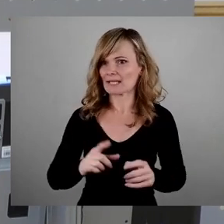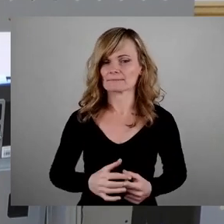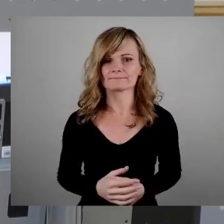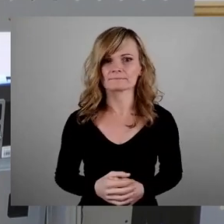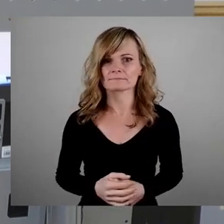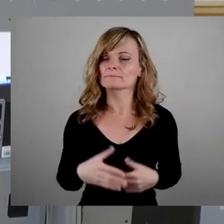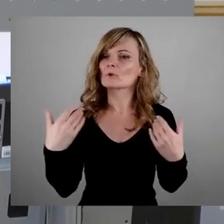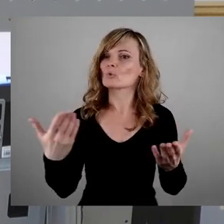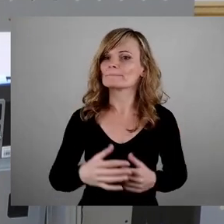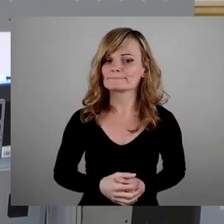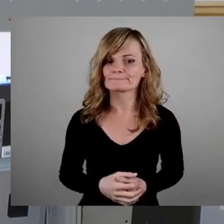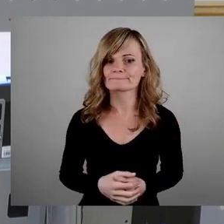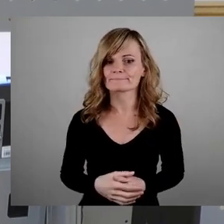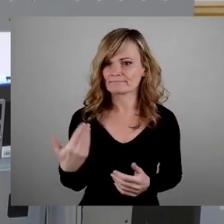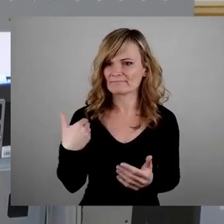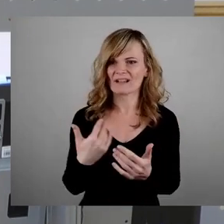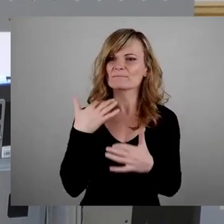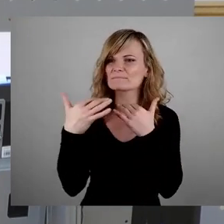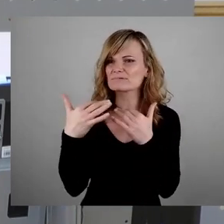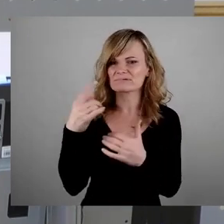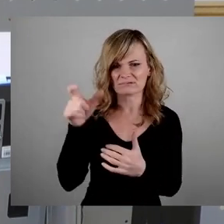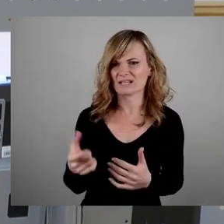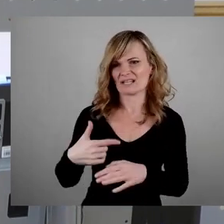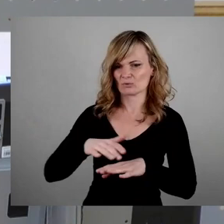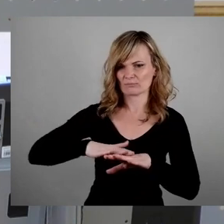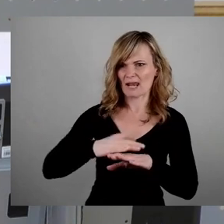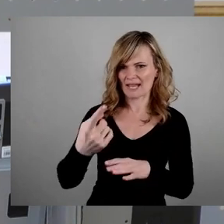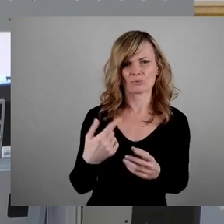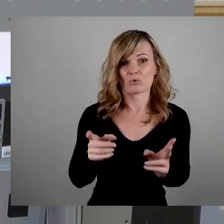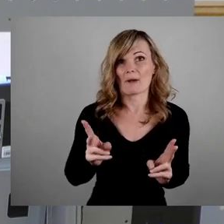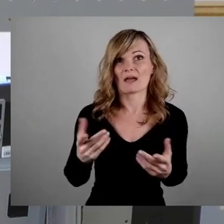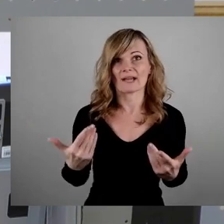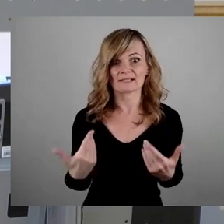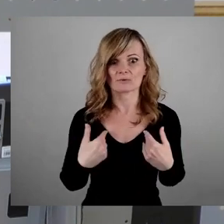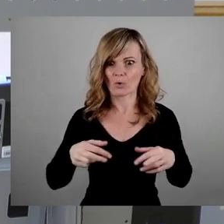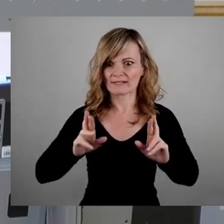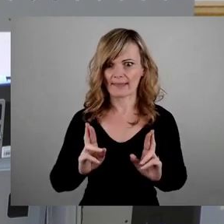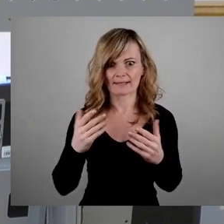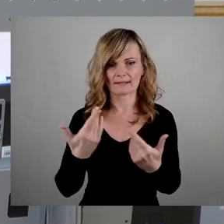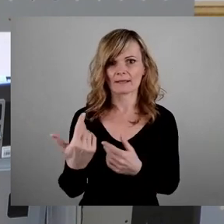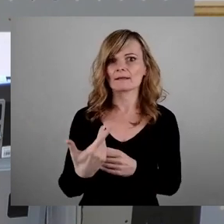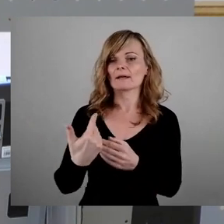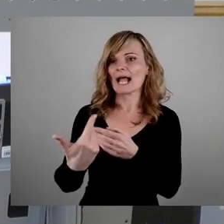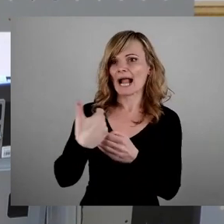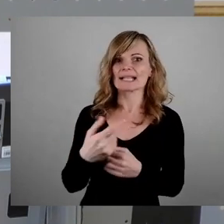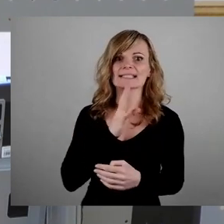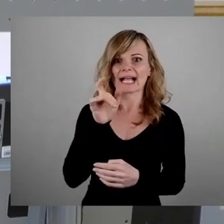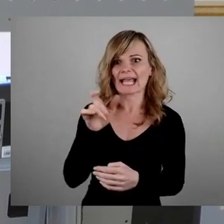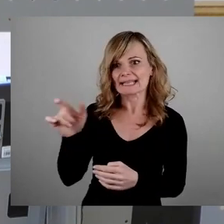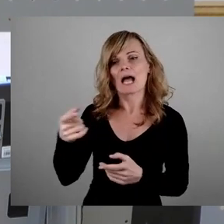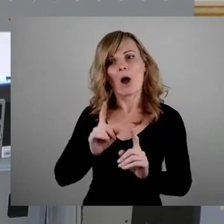das, was Sie jetzt gerade abgeliefert haben, wie gesagt, es tut mir leid. Normalerweise gebietet das der Respekt vor Gastrednern. Und dass wir da auch entsprechend